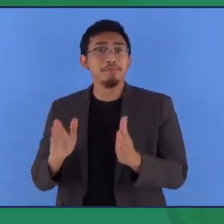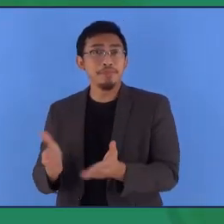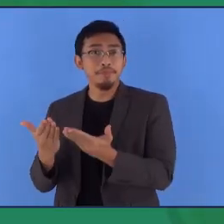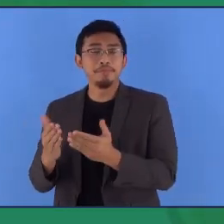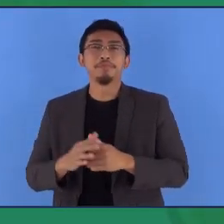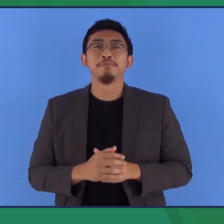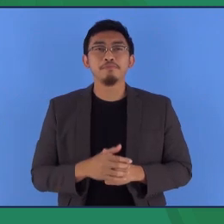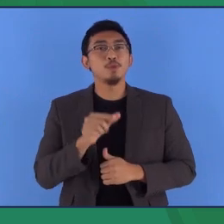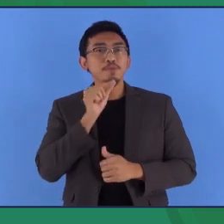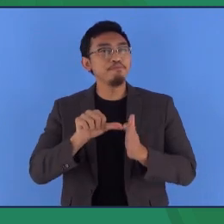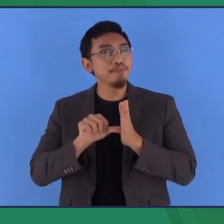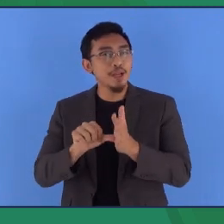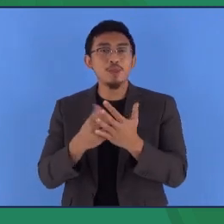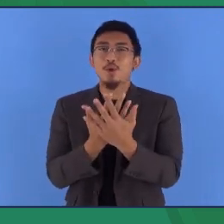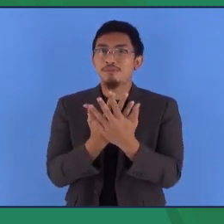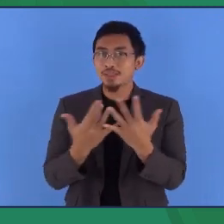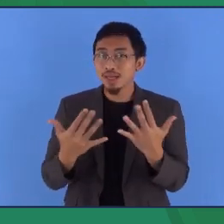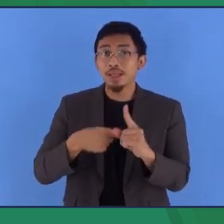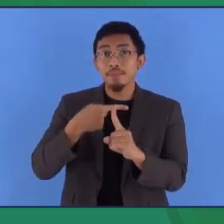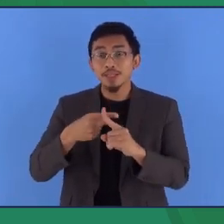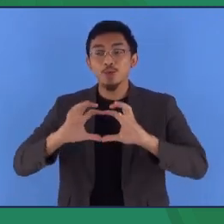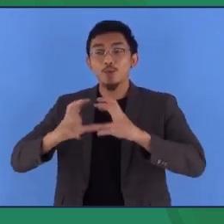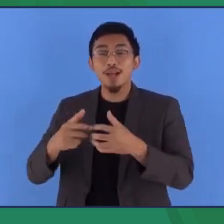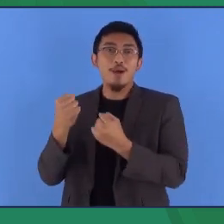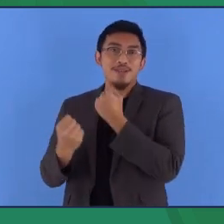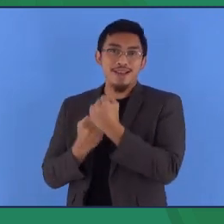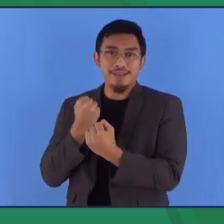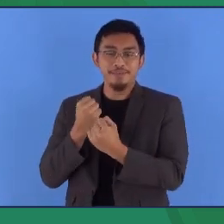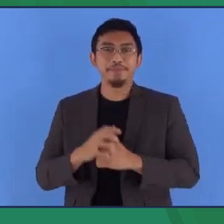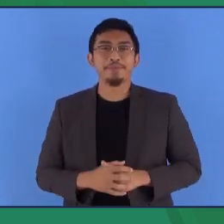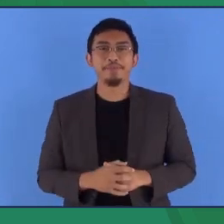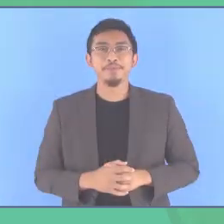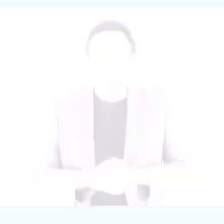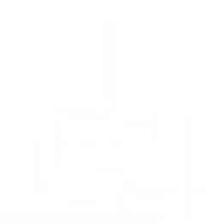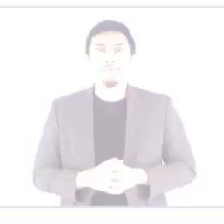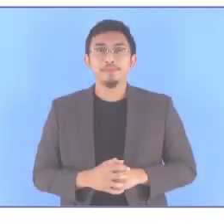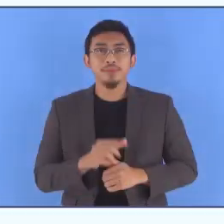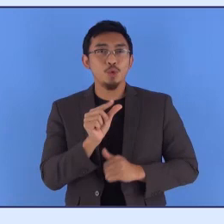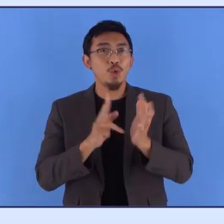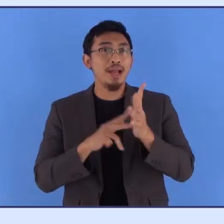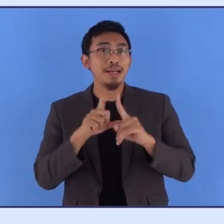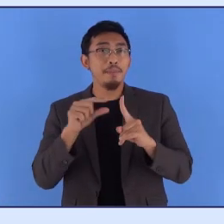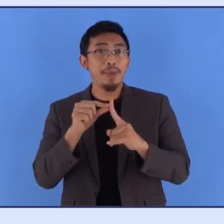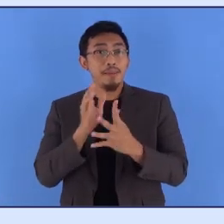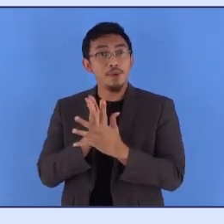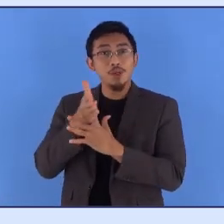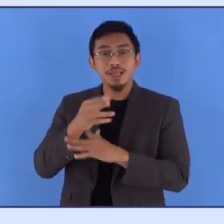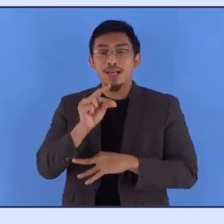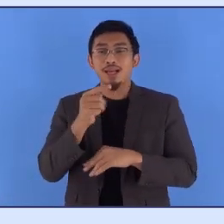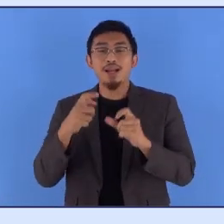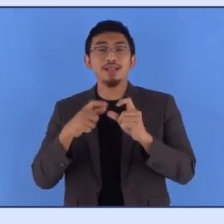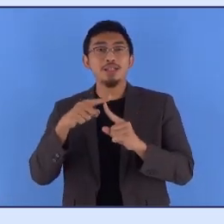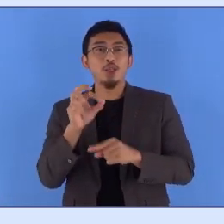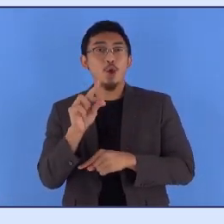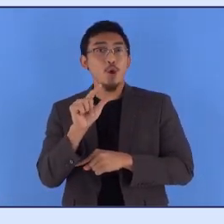pembangunan Menjadi bantuan kepada masyarakat dan dunia usaha UNDP melalui proyek